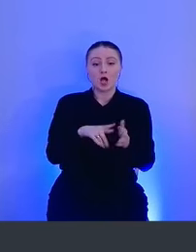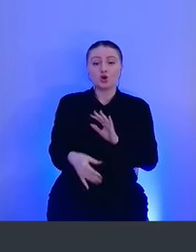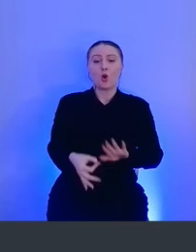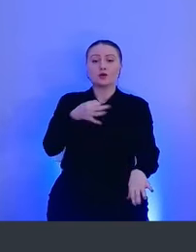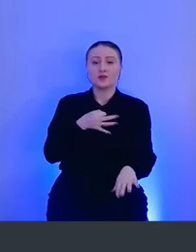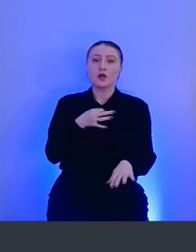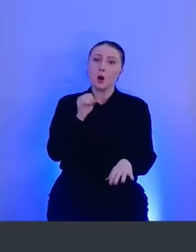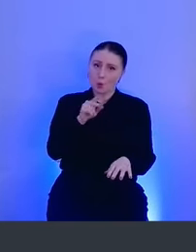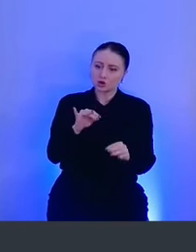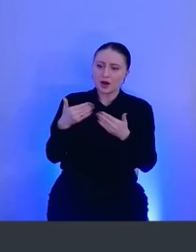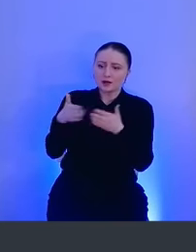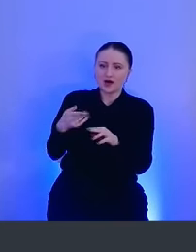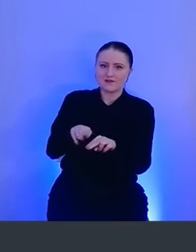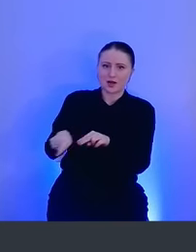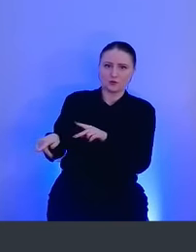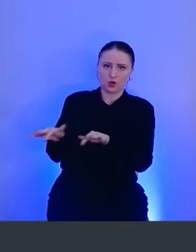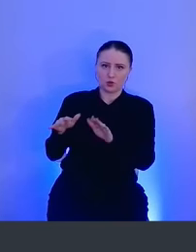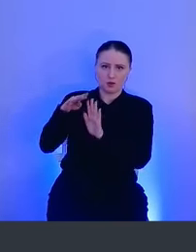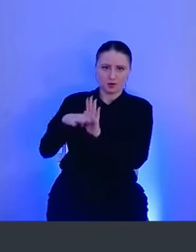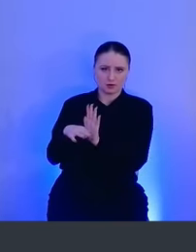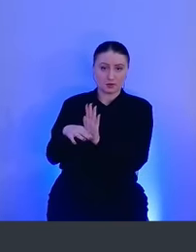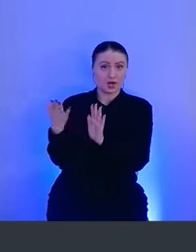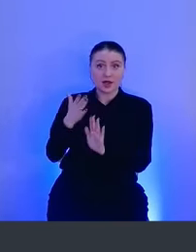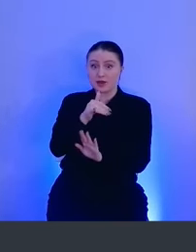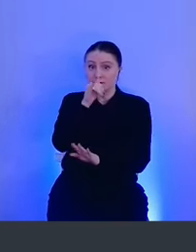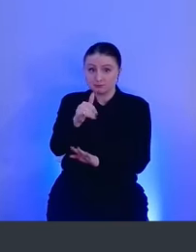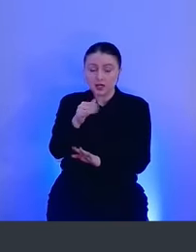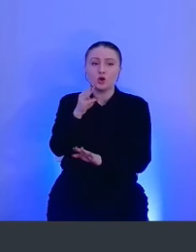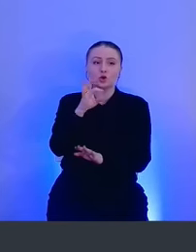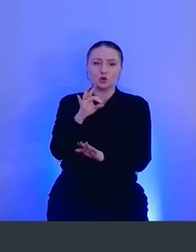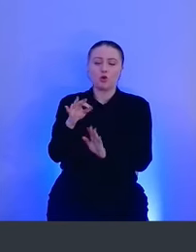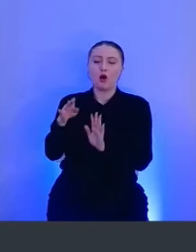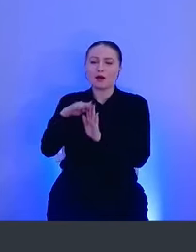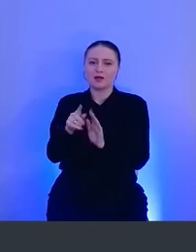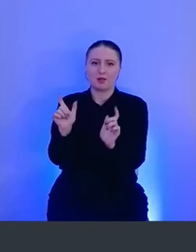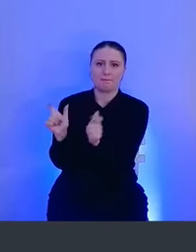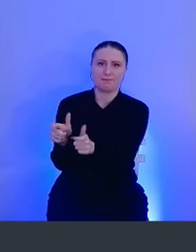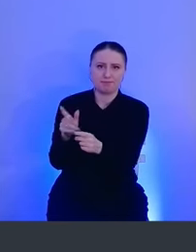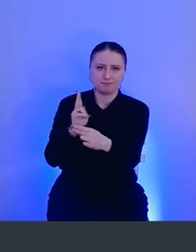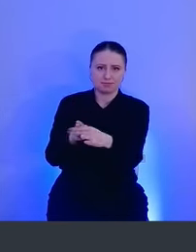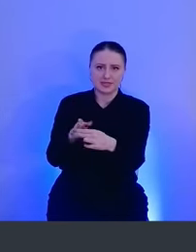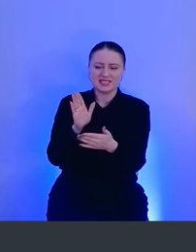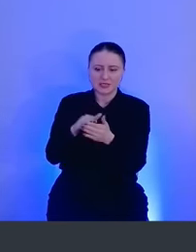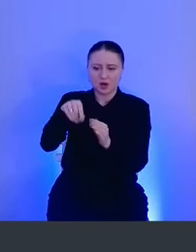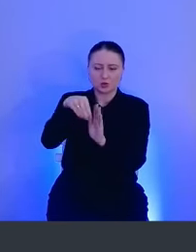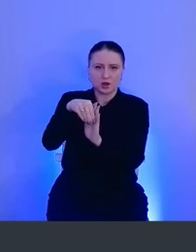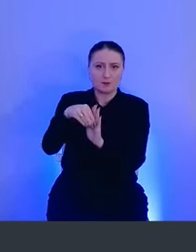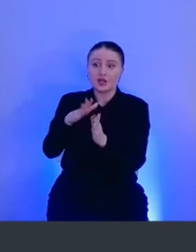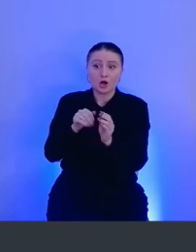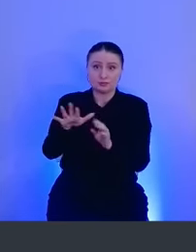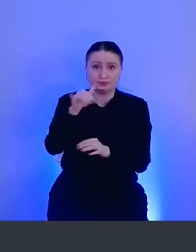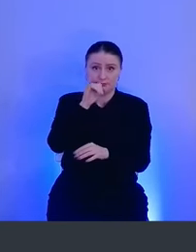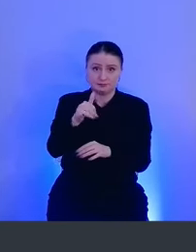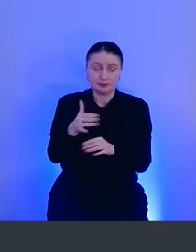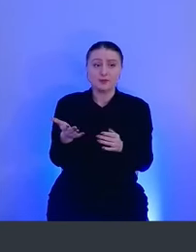а можно ли запускать вот эту активность. Если нет, то активность перебивается прямо в kernel space и дальше никуда не идет.